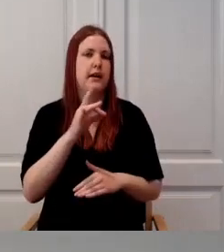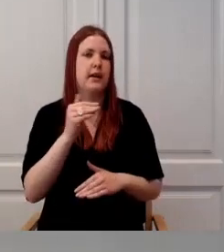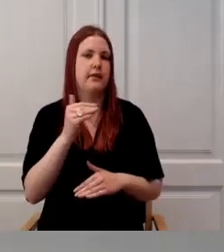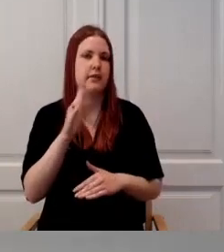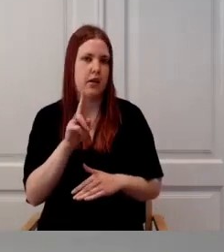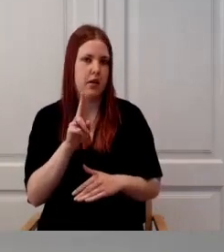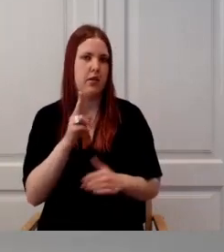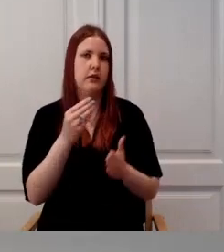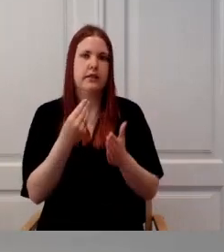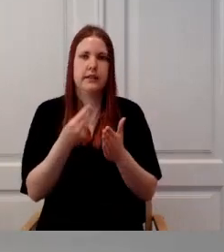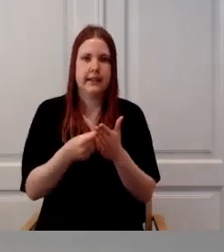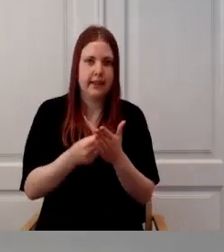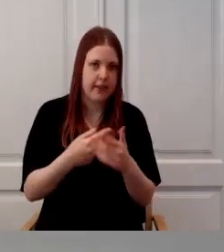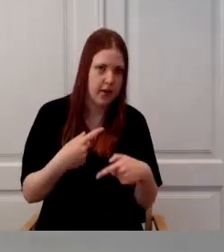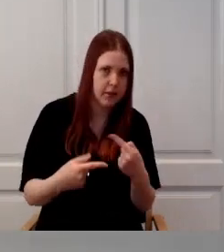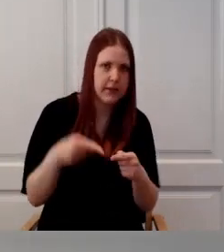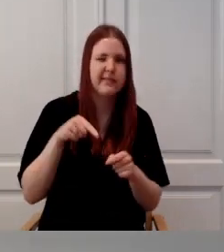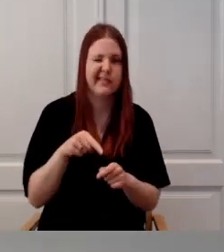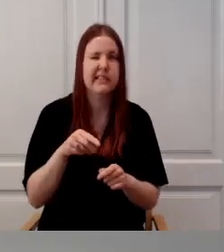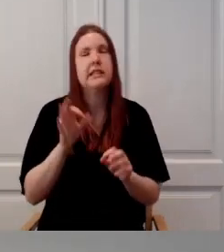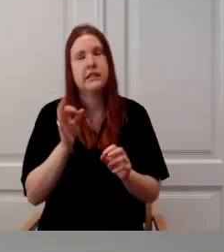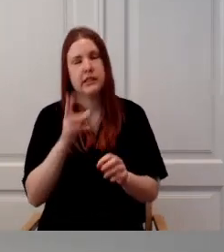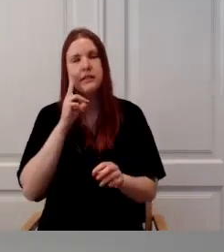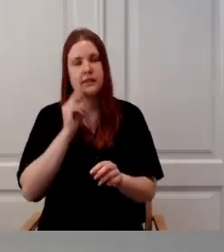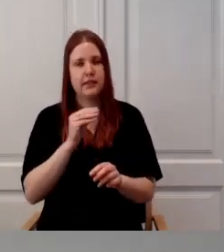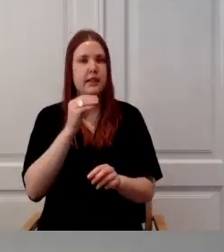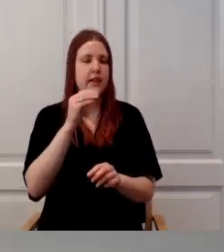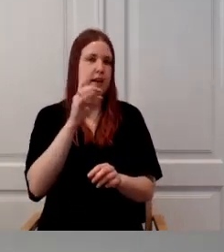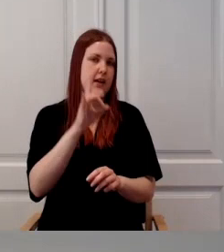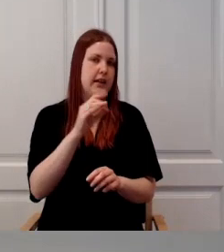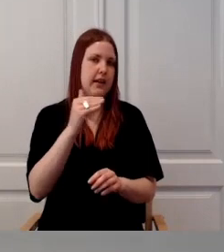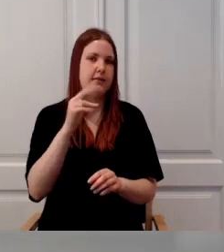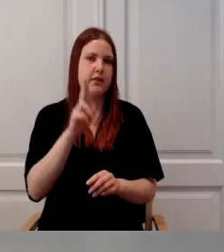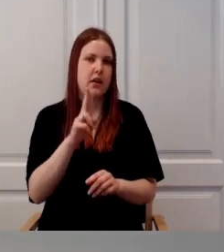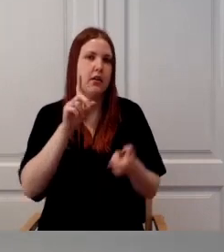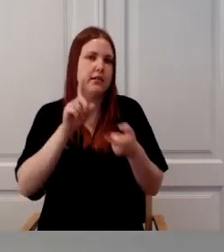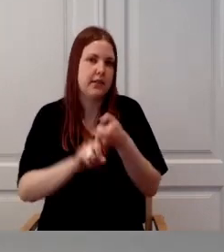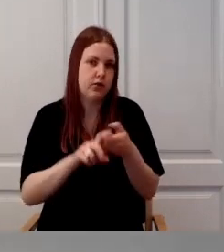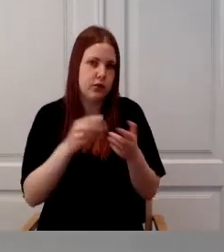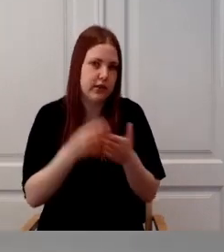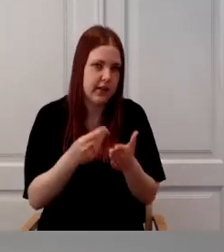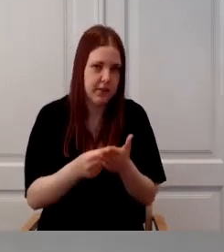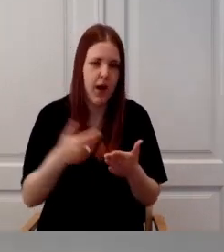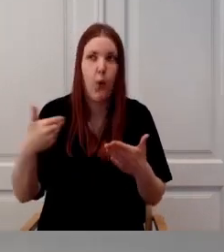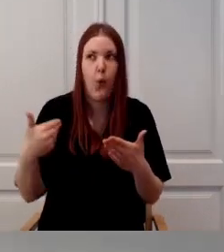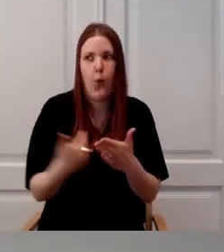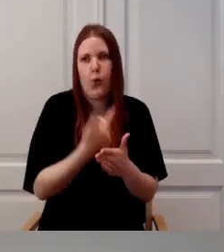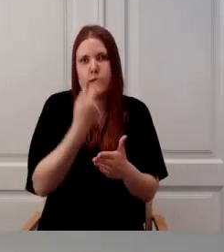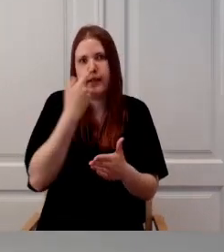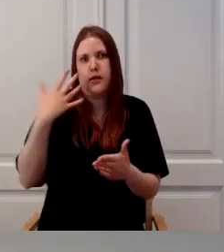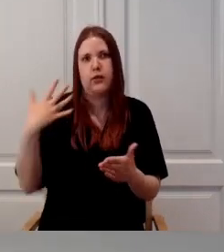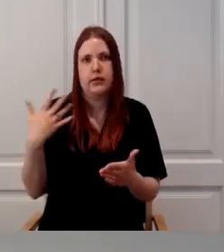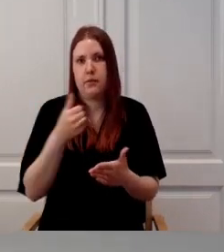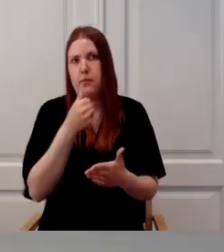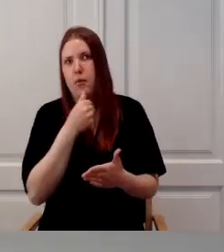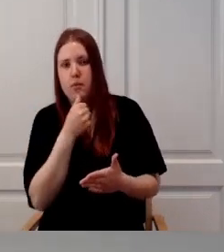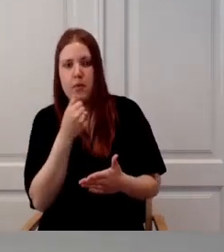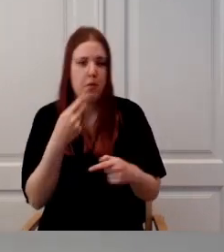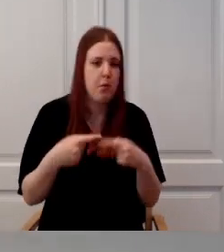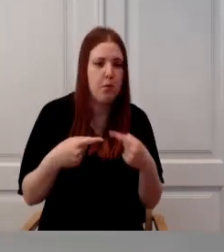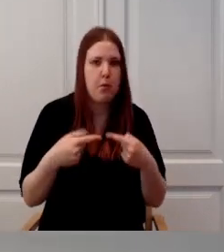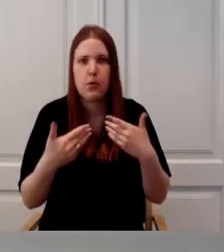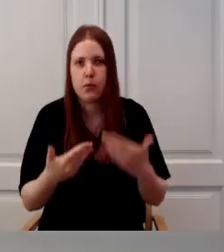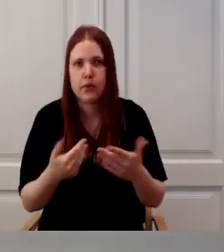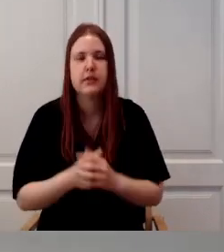Tunnistame, et see on meie jooks väga uus. Esialgu RFK põhine hindamine jääb lihtsalt hindamisena selle